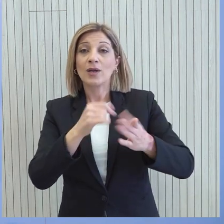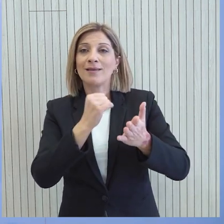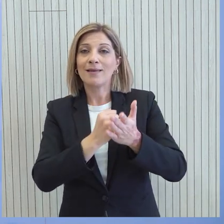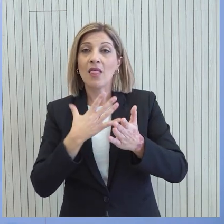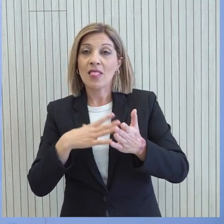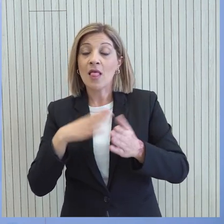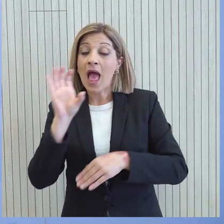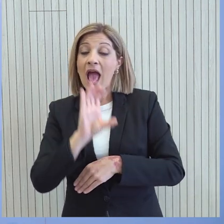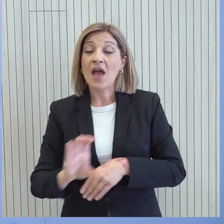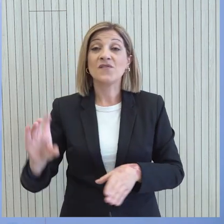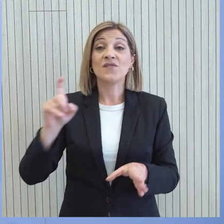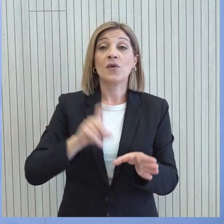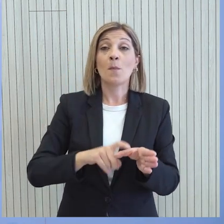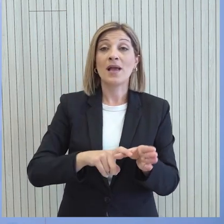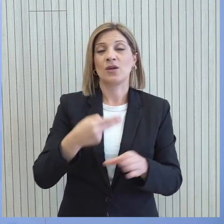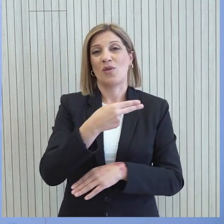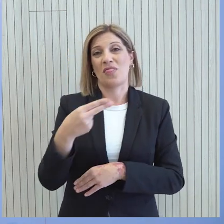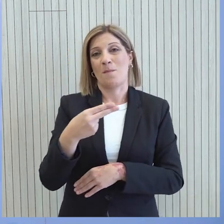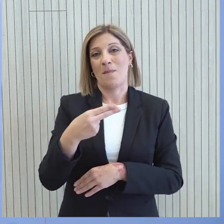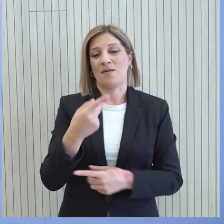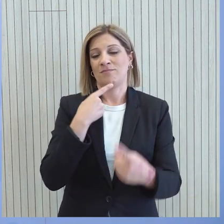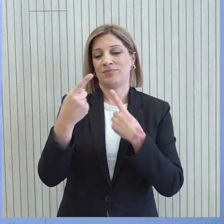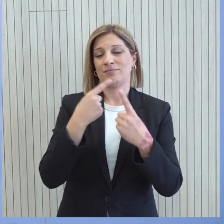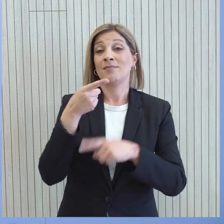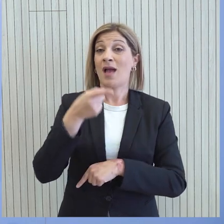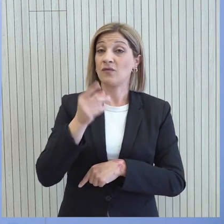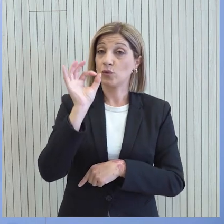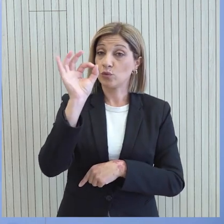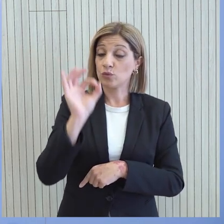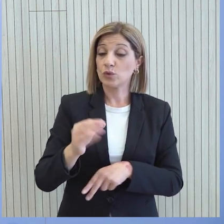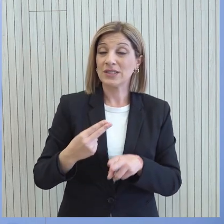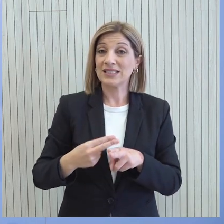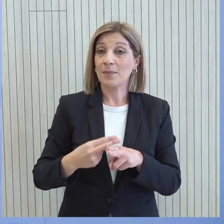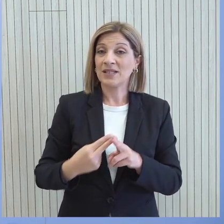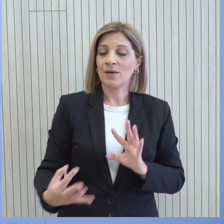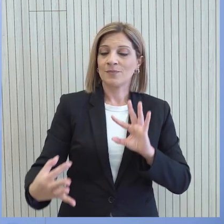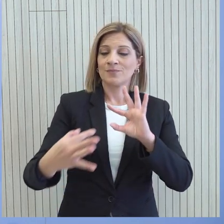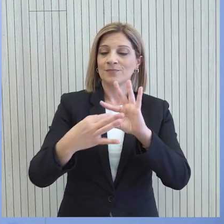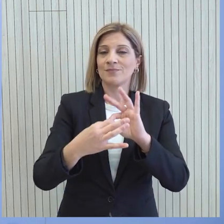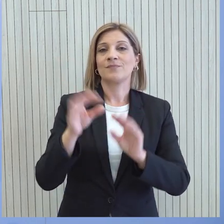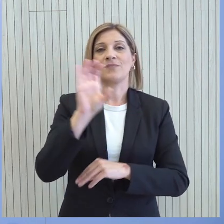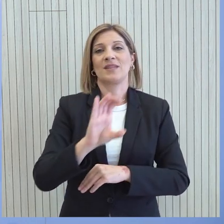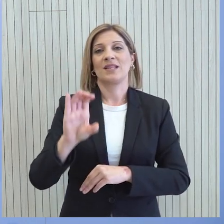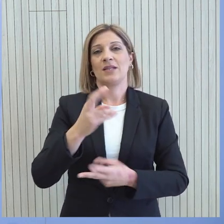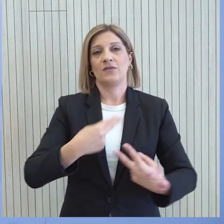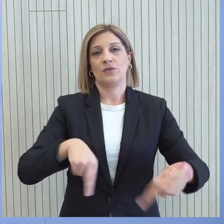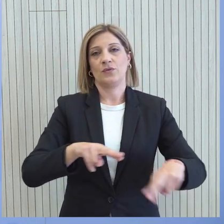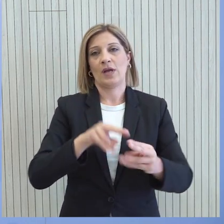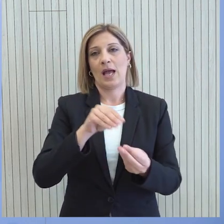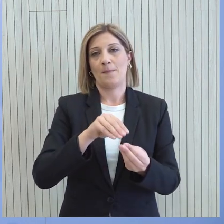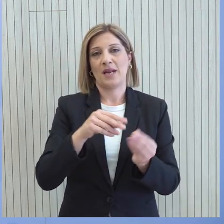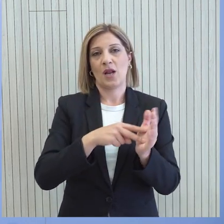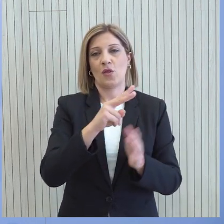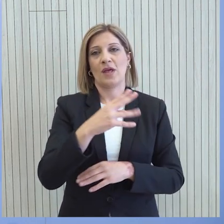επανεμπλοκή της Ευρωπαϊκής Ένωσης με την Τουρκία. Στοιχείο που ανάγεται και εναρμονίζεται με τα συμπεράσματα του Ευρωπαϊκού Συμβουλίου του Απριλίου του